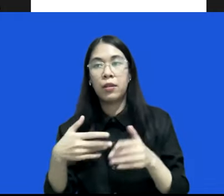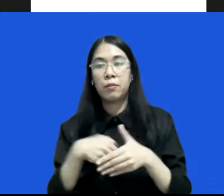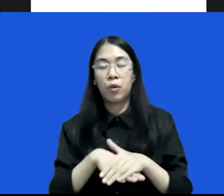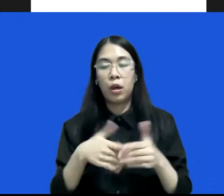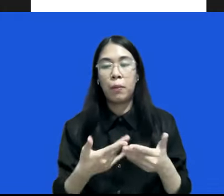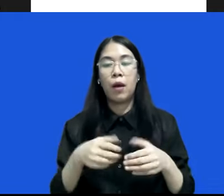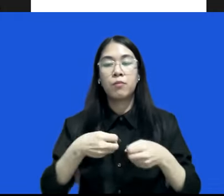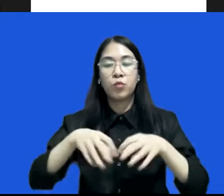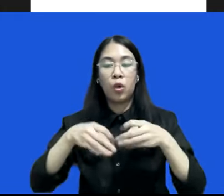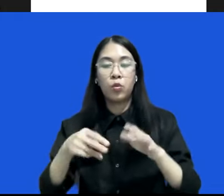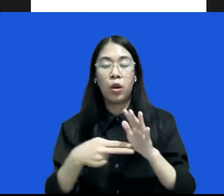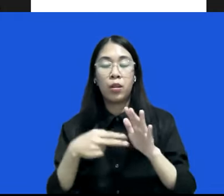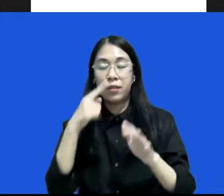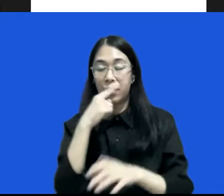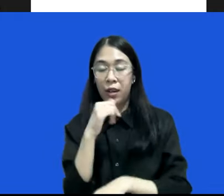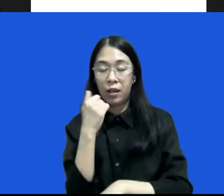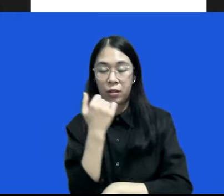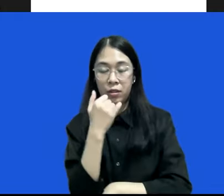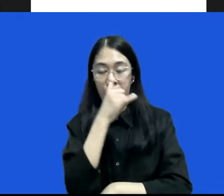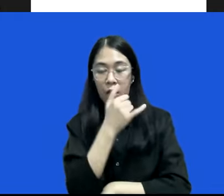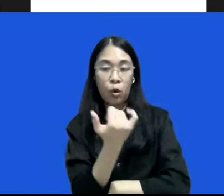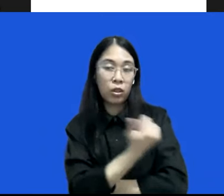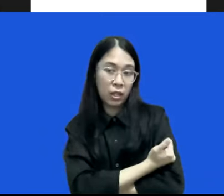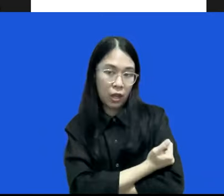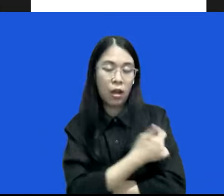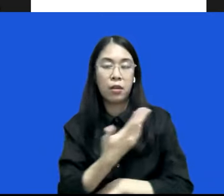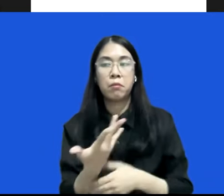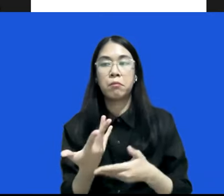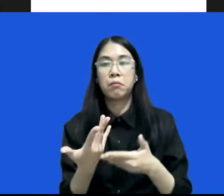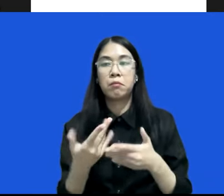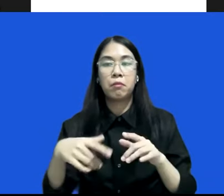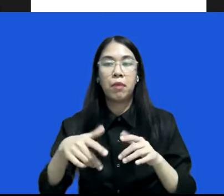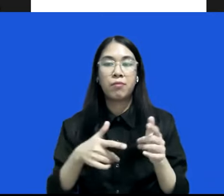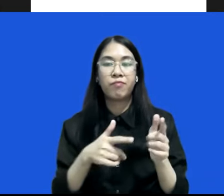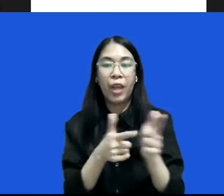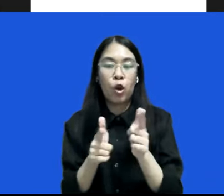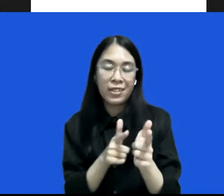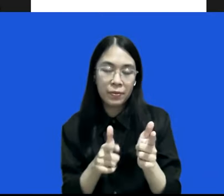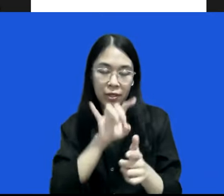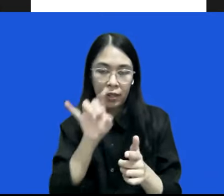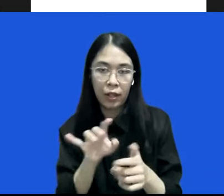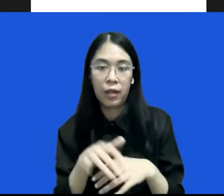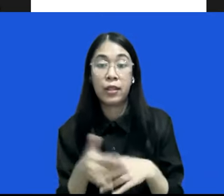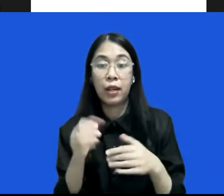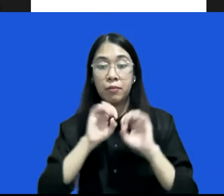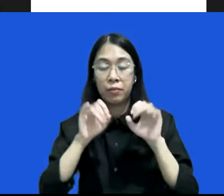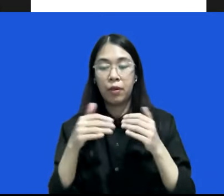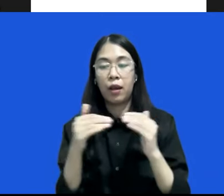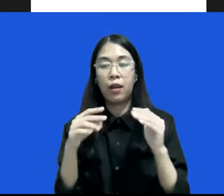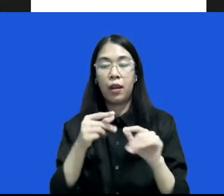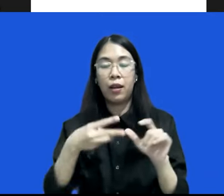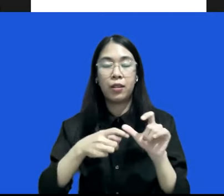jadi di sesi ini Ibu Milda akan memberikan paparan terkait mempertanyakan keadilan restoratif dalam RUU Polri